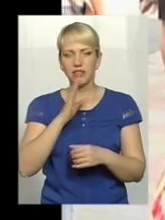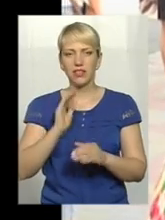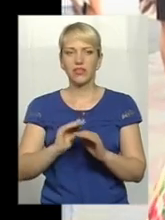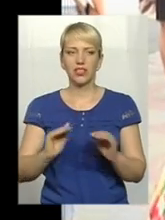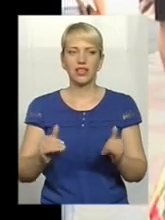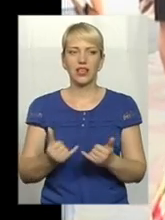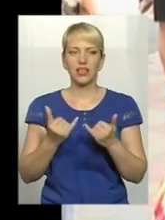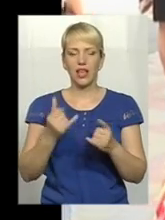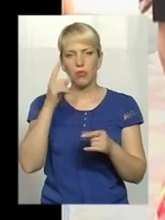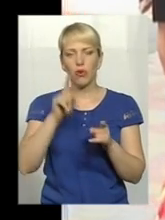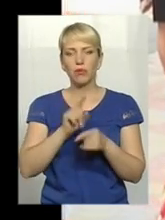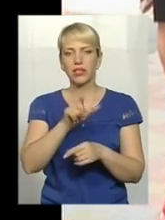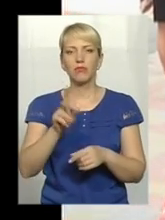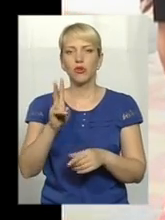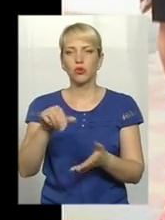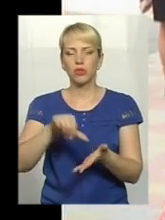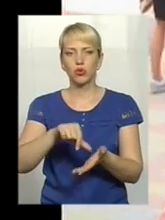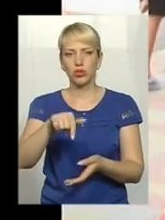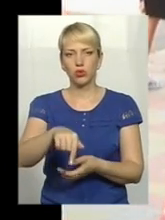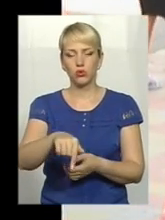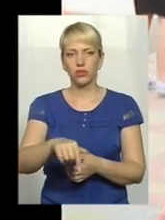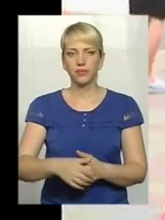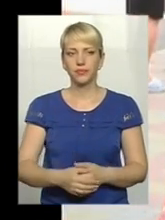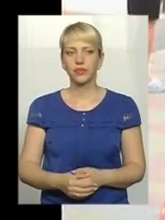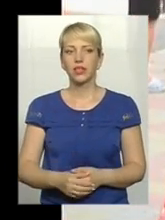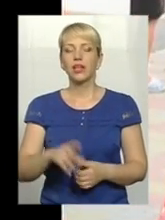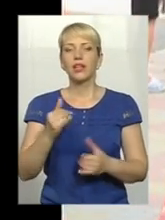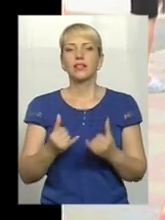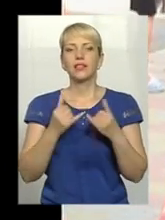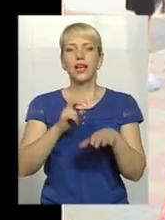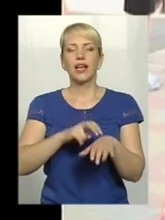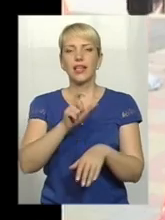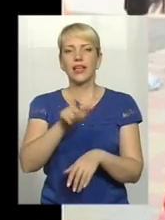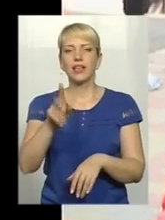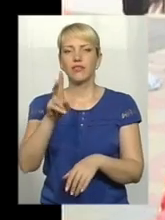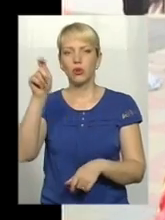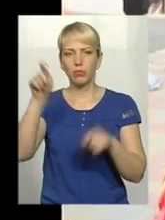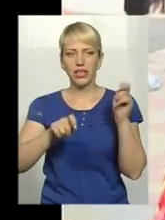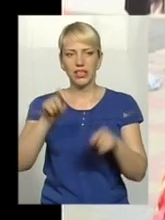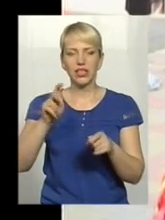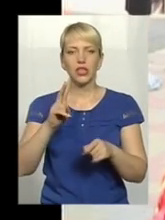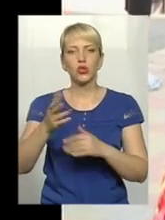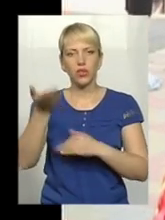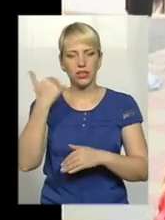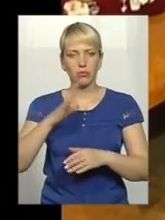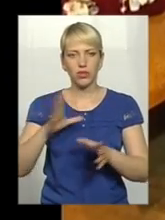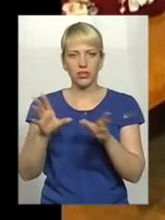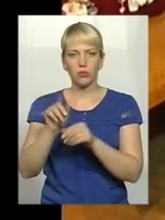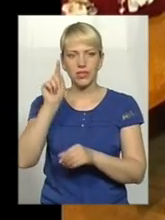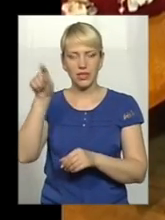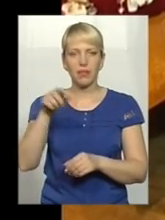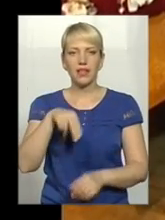для побратимів його, які тут присутні, для лікарів, які приїхали, ті, що були з ними в Дебальцево.